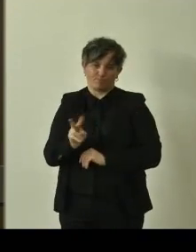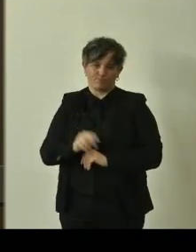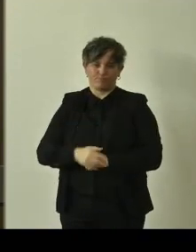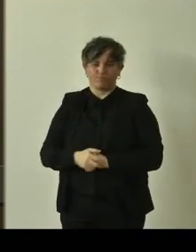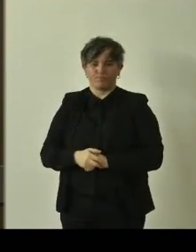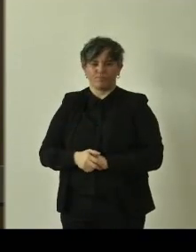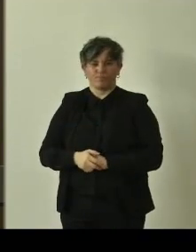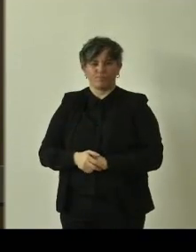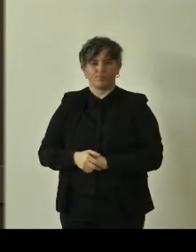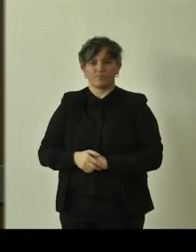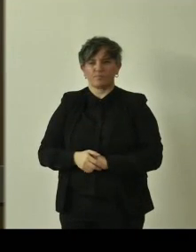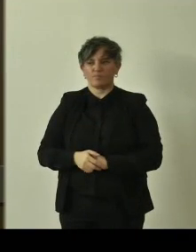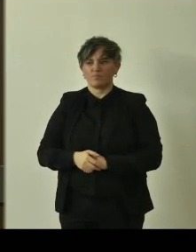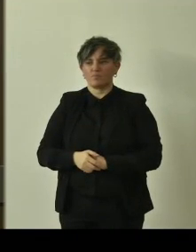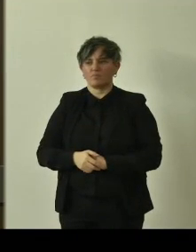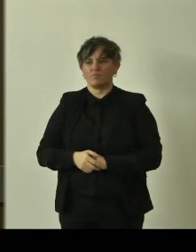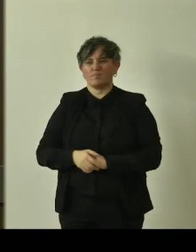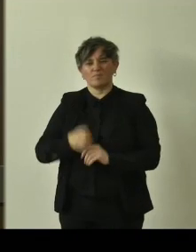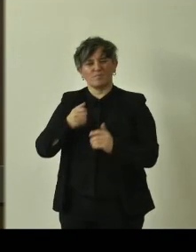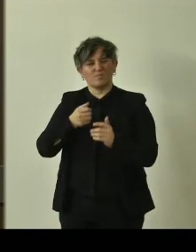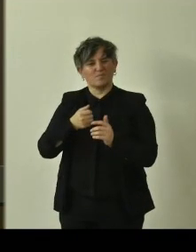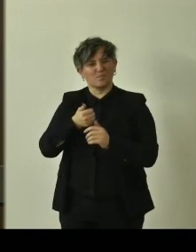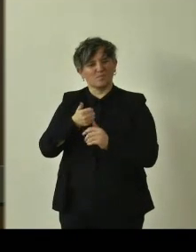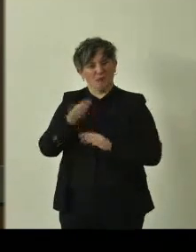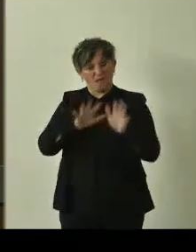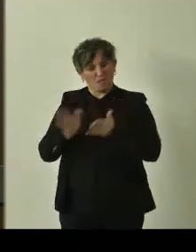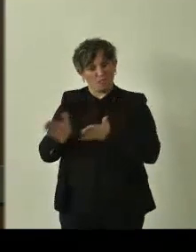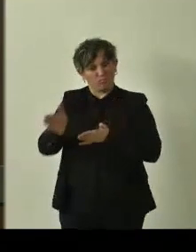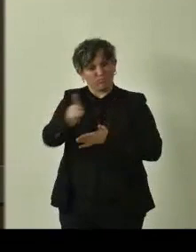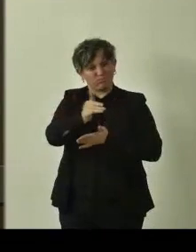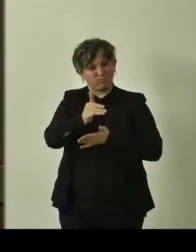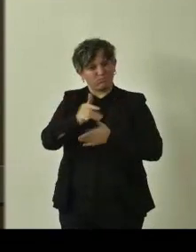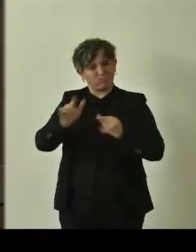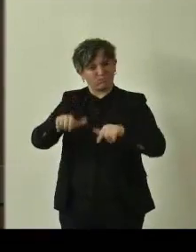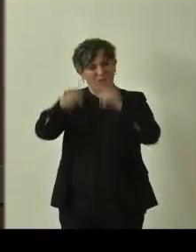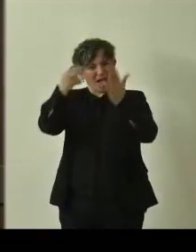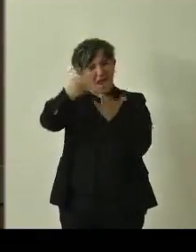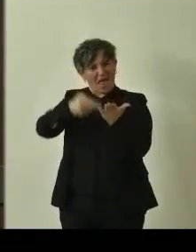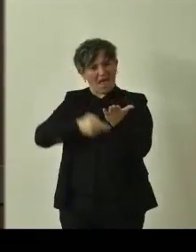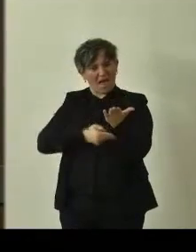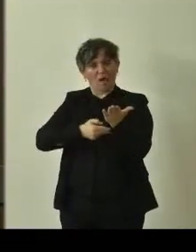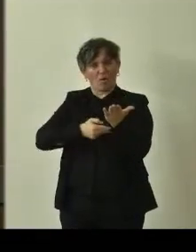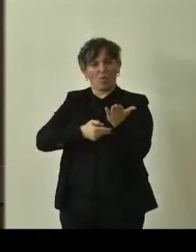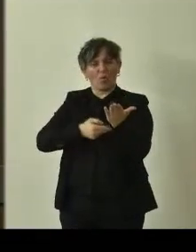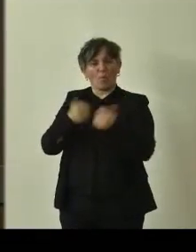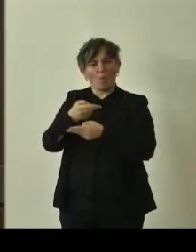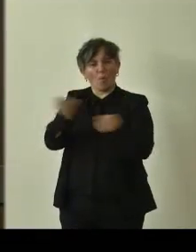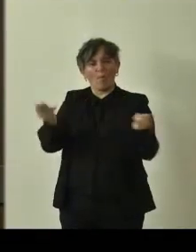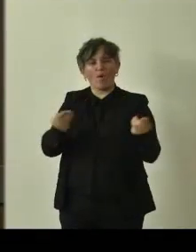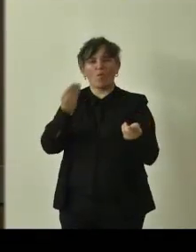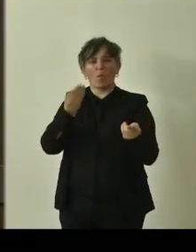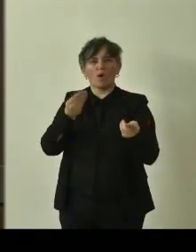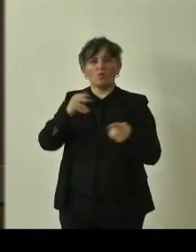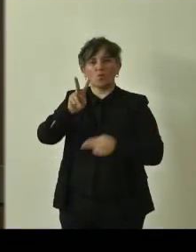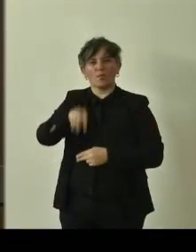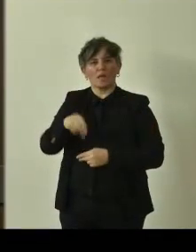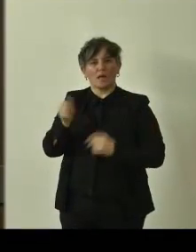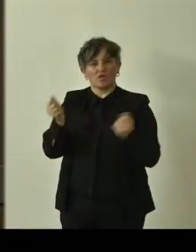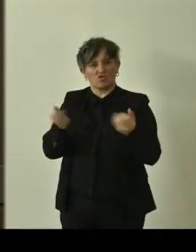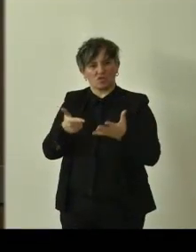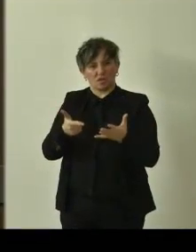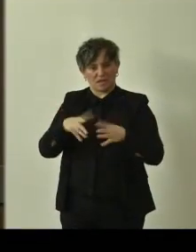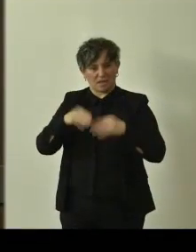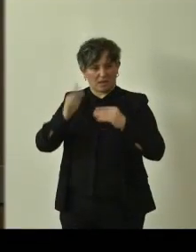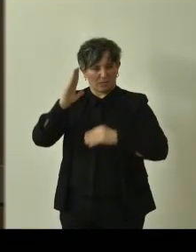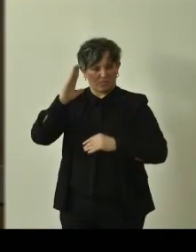Il primo censimento, la prima pubblicazione dell'elenco è avvenuta nel 2017